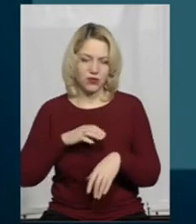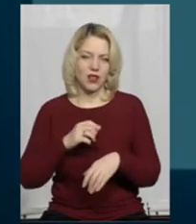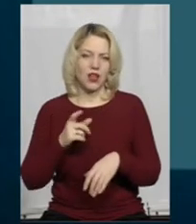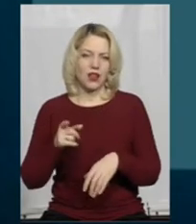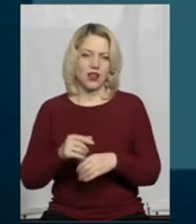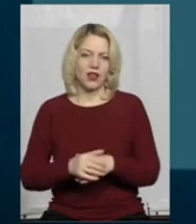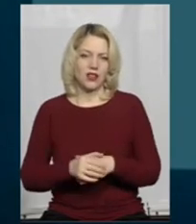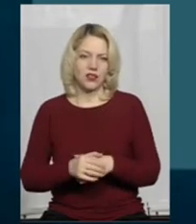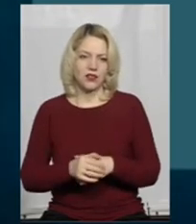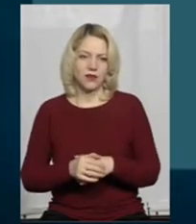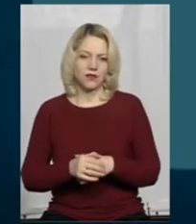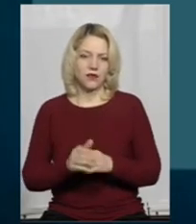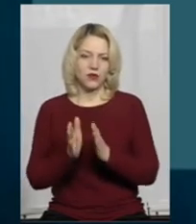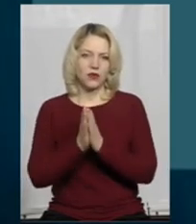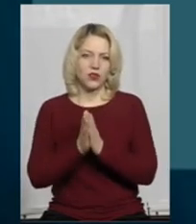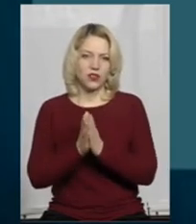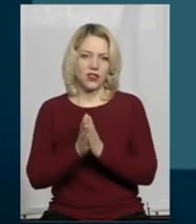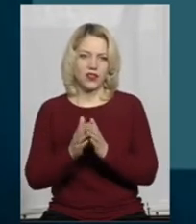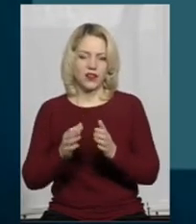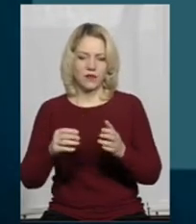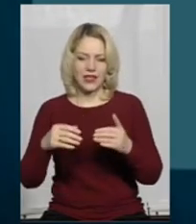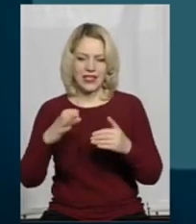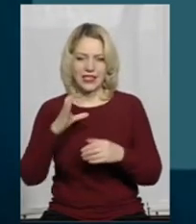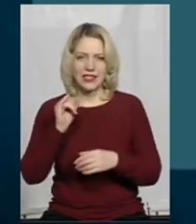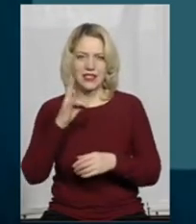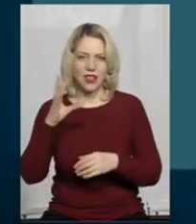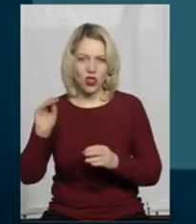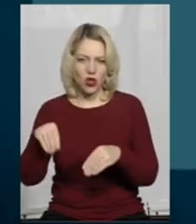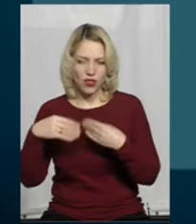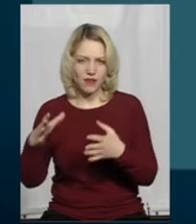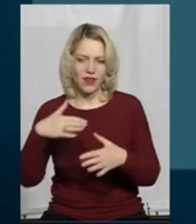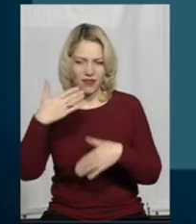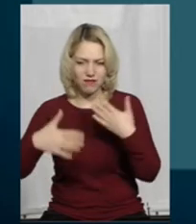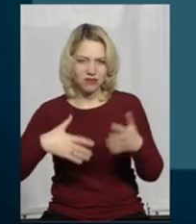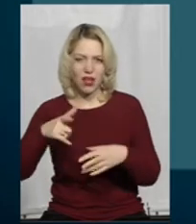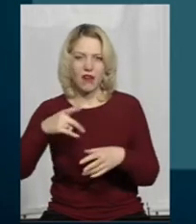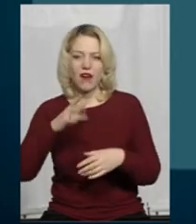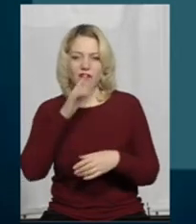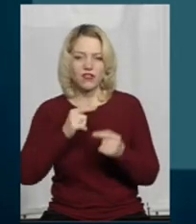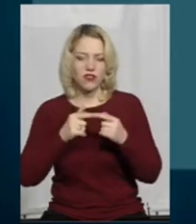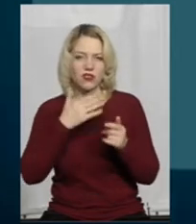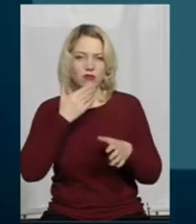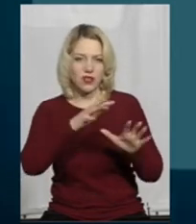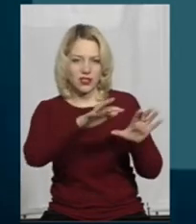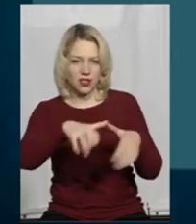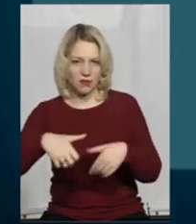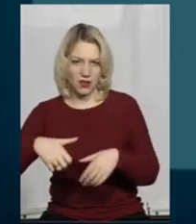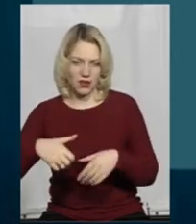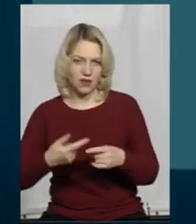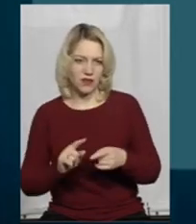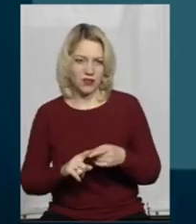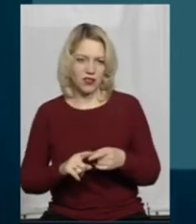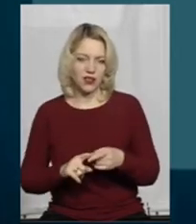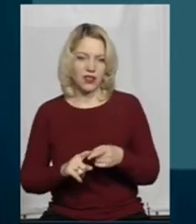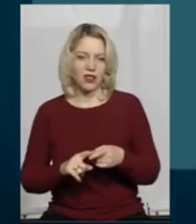оплатила великі рулони сіна. Він довгий час не забирав їх на цій фірмі, але потім забрав вже ніби до себе. Там не є